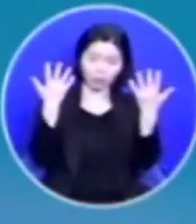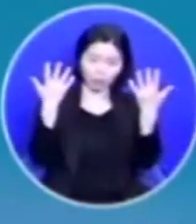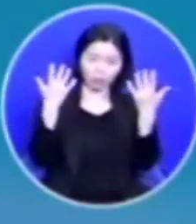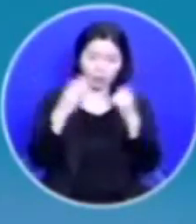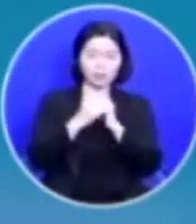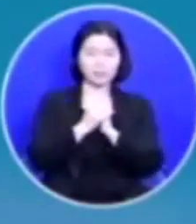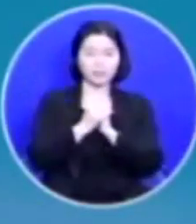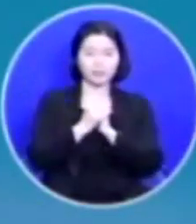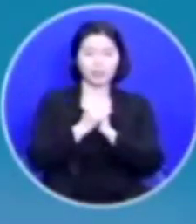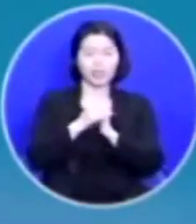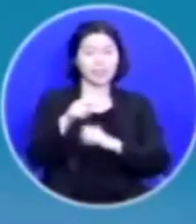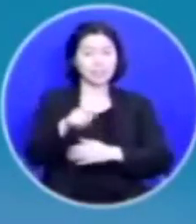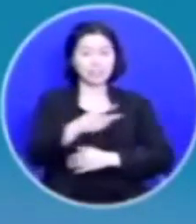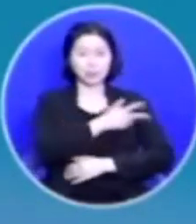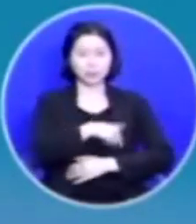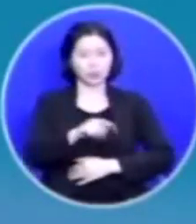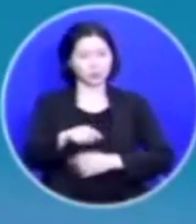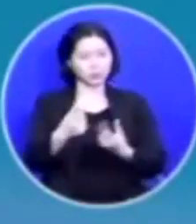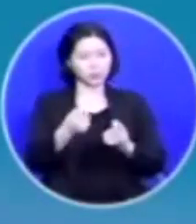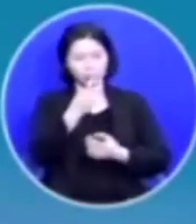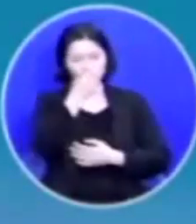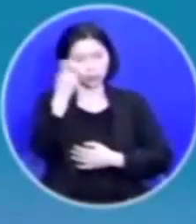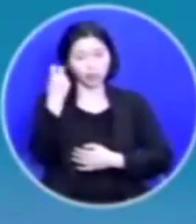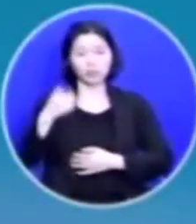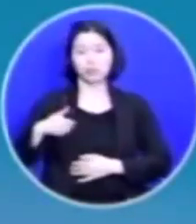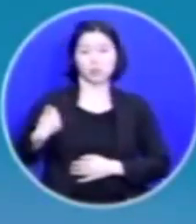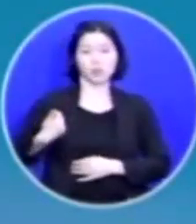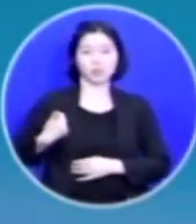그 집사님이 그렇게 똑똑하신 분인 줄 몰랐어요